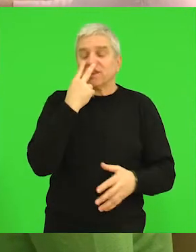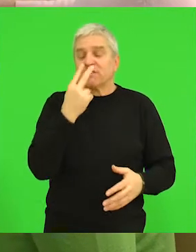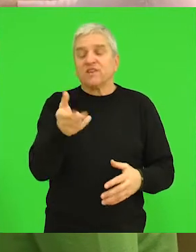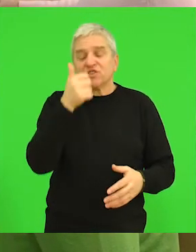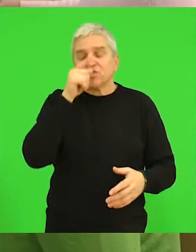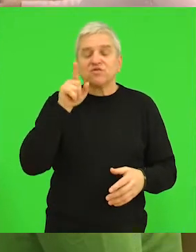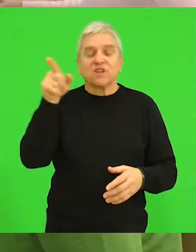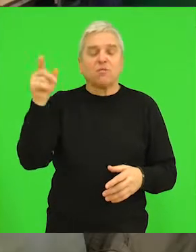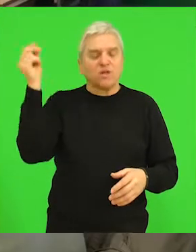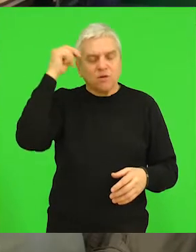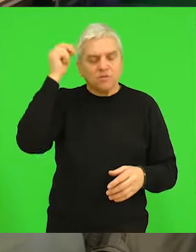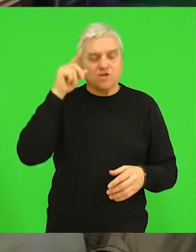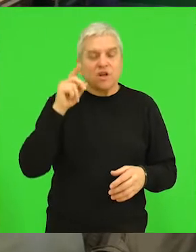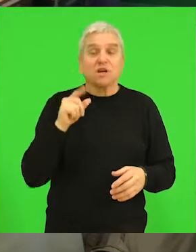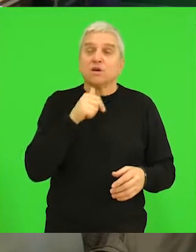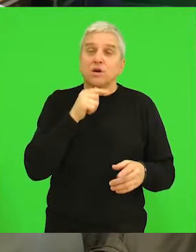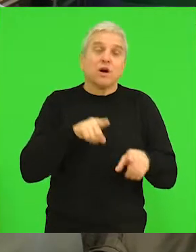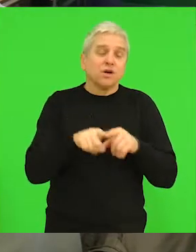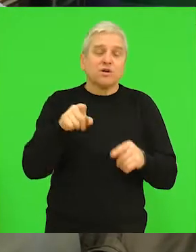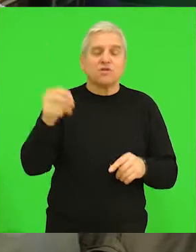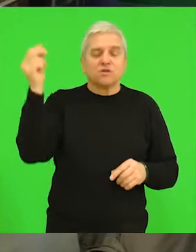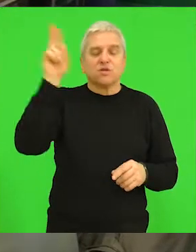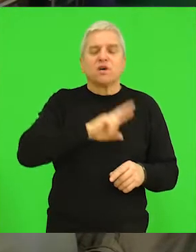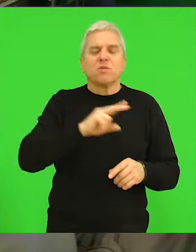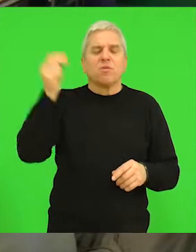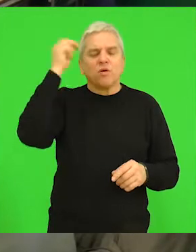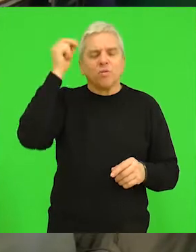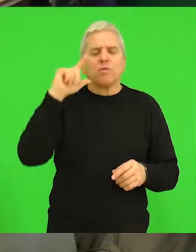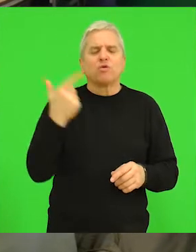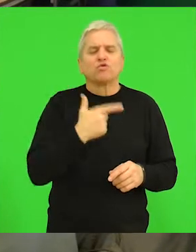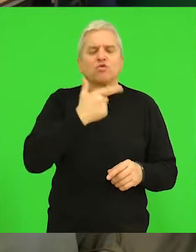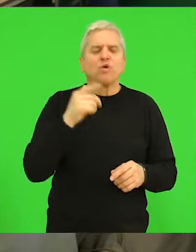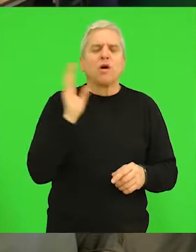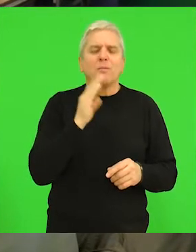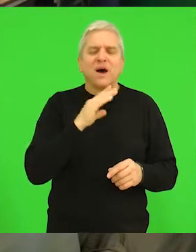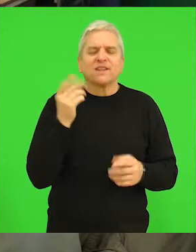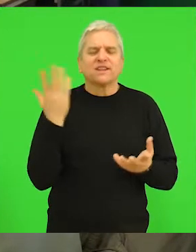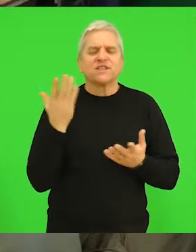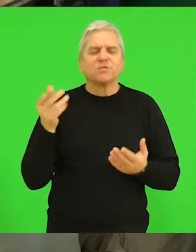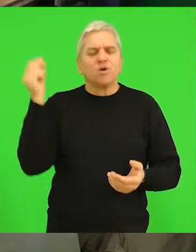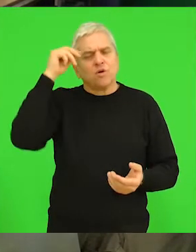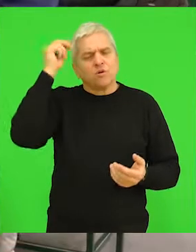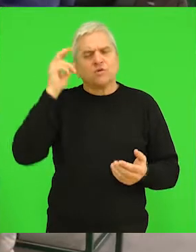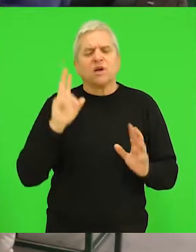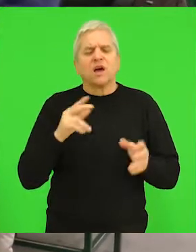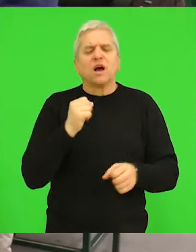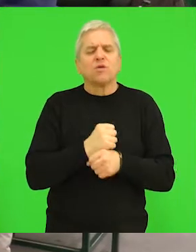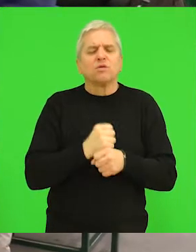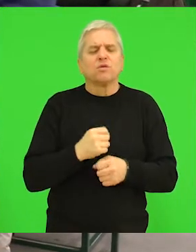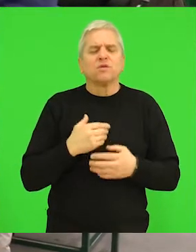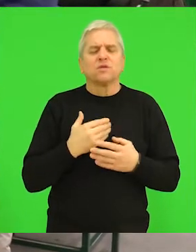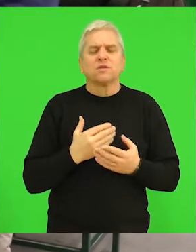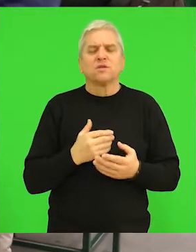tamo naučili. I imat ćemo isto jednu obuku 2. marta gde ćemo učiti kako da